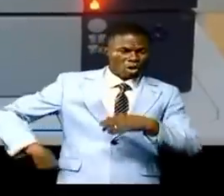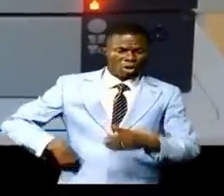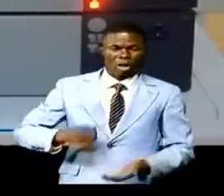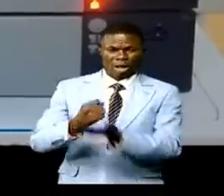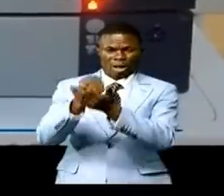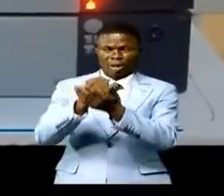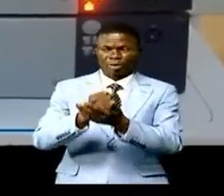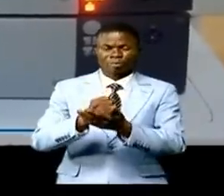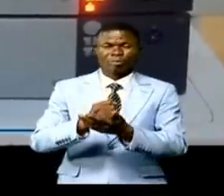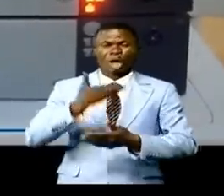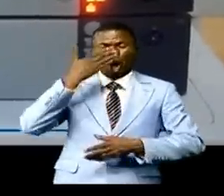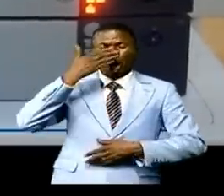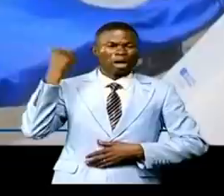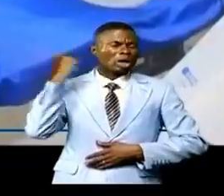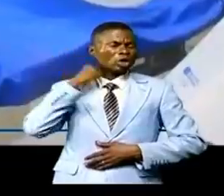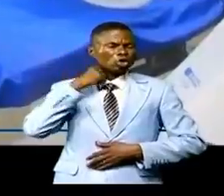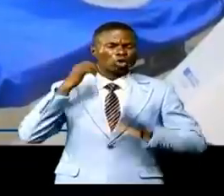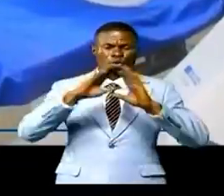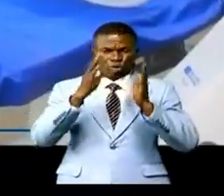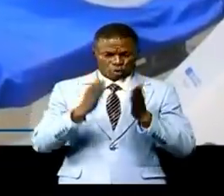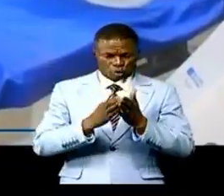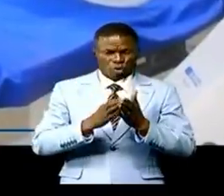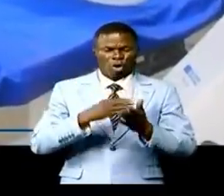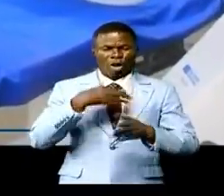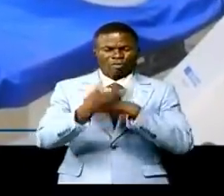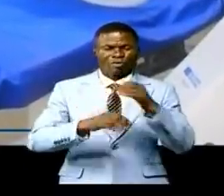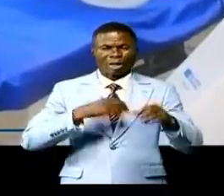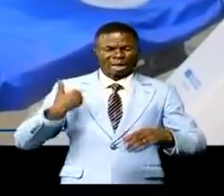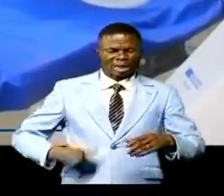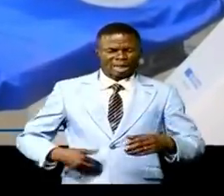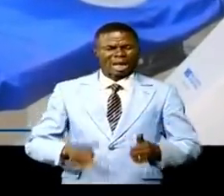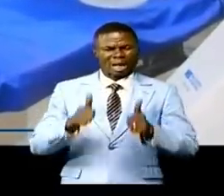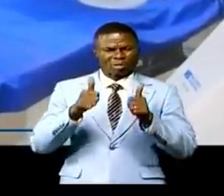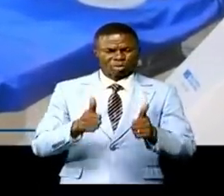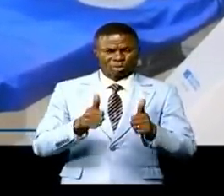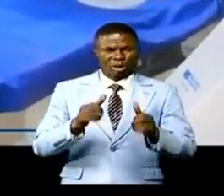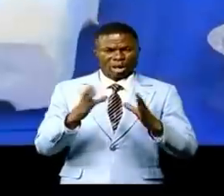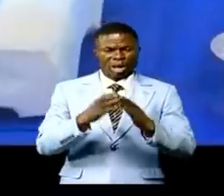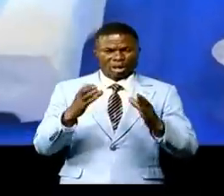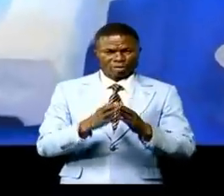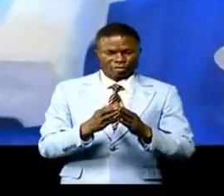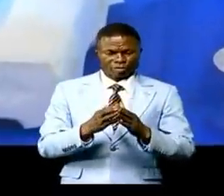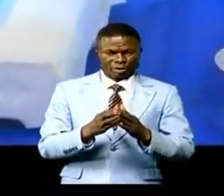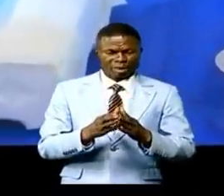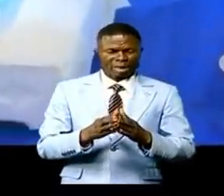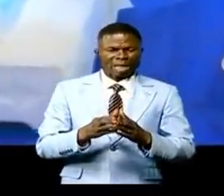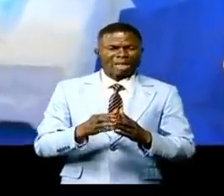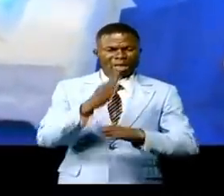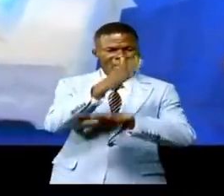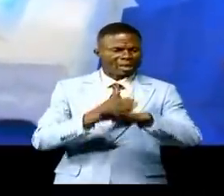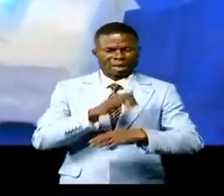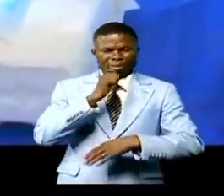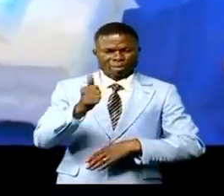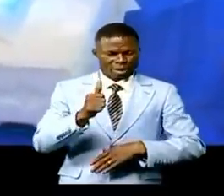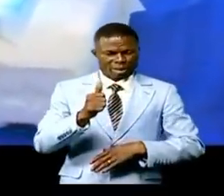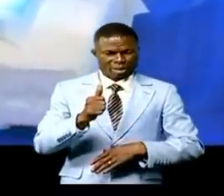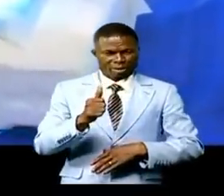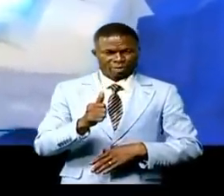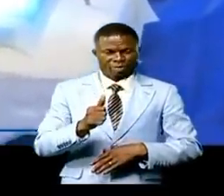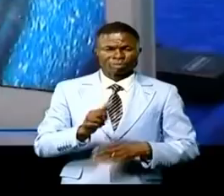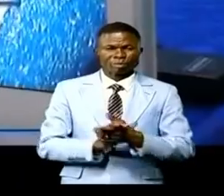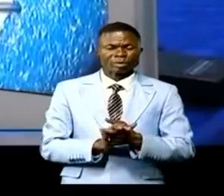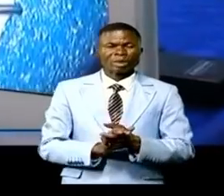au corps médical de faire diverses chirurgies complexes avec ou sans cicatrices minimisées les